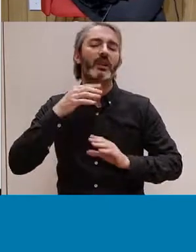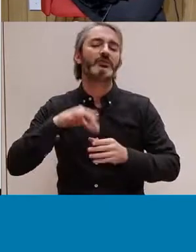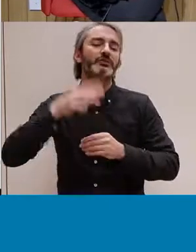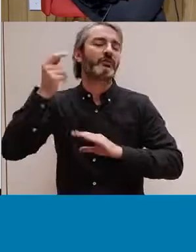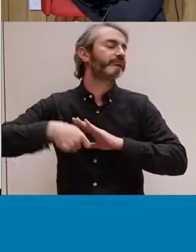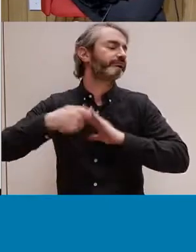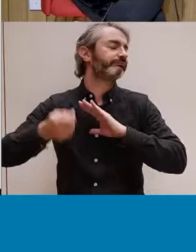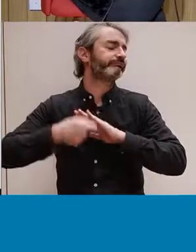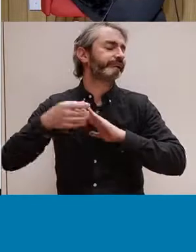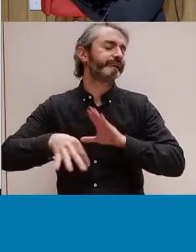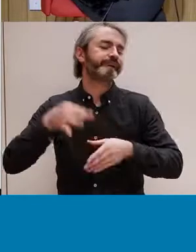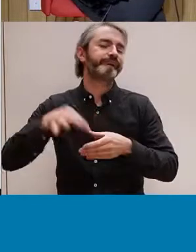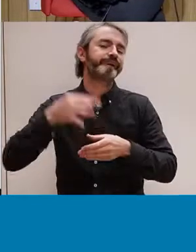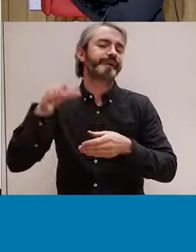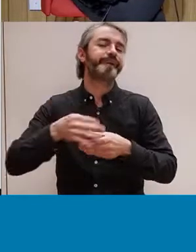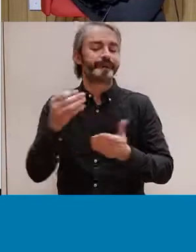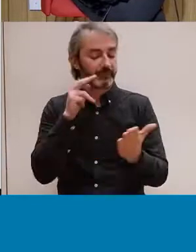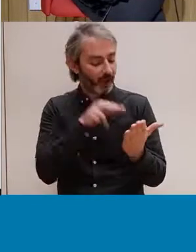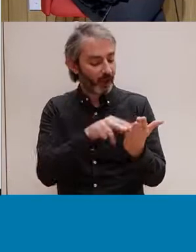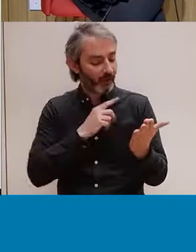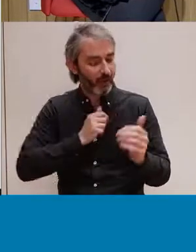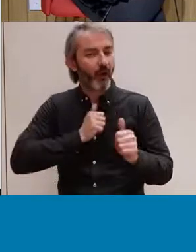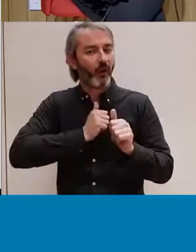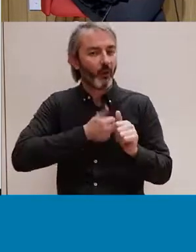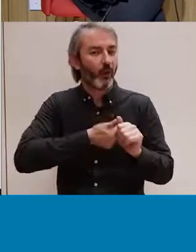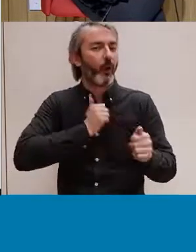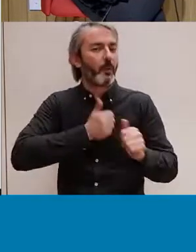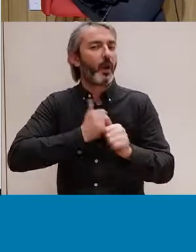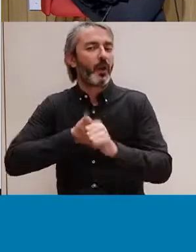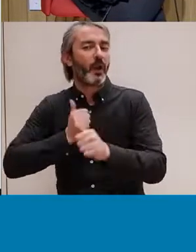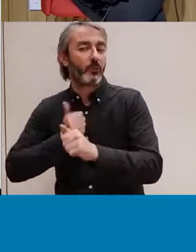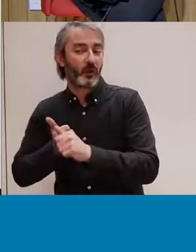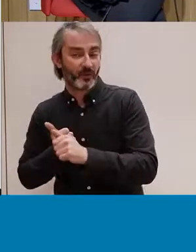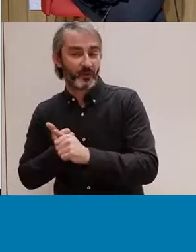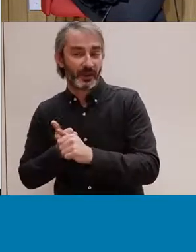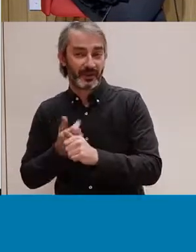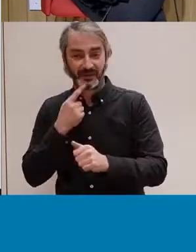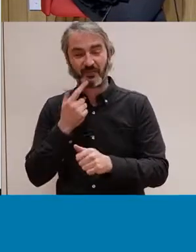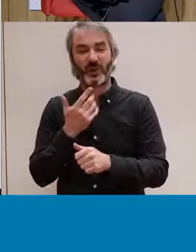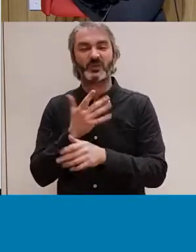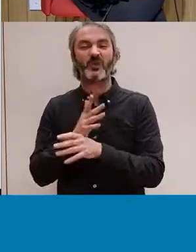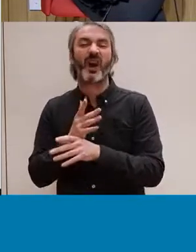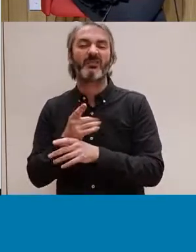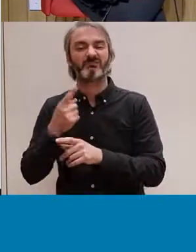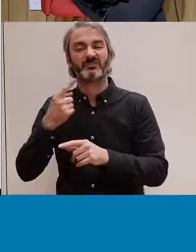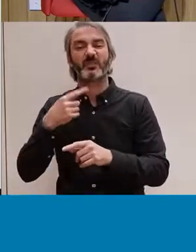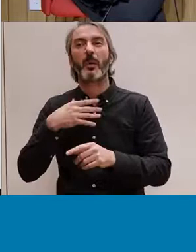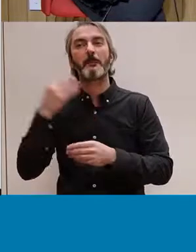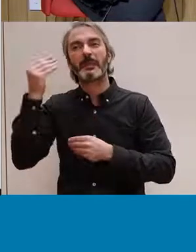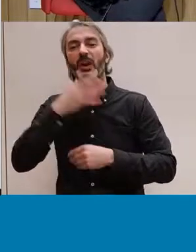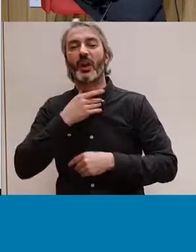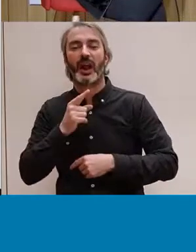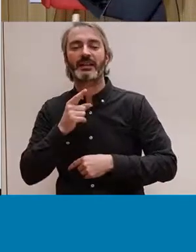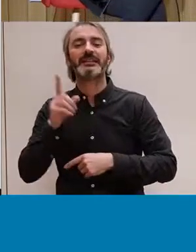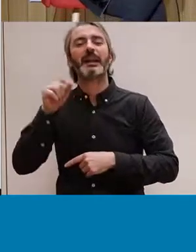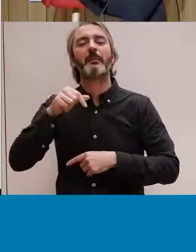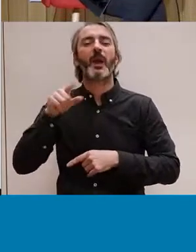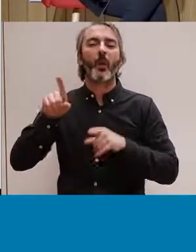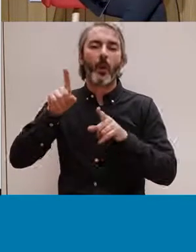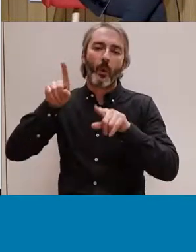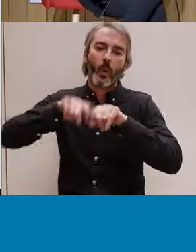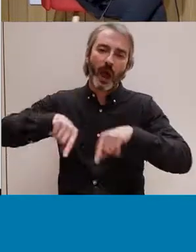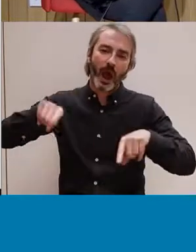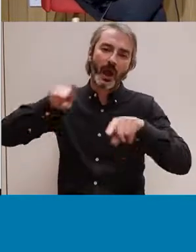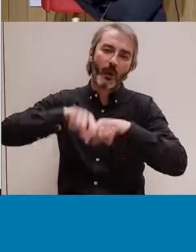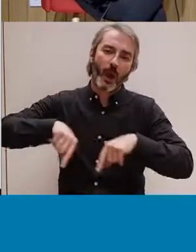i vaig fent el que em diuen les cartes. I una mica també la idea és trencar la rutina, és a dir, que et